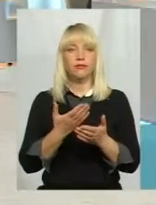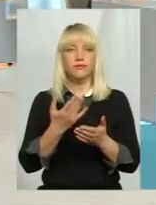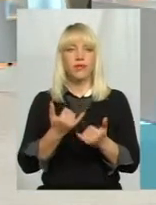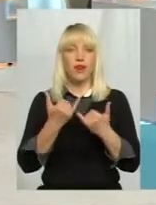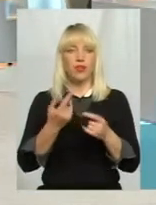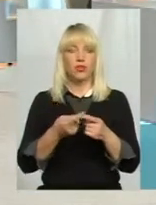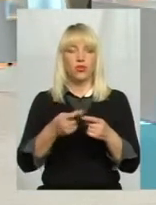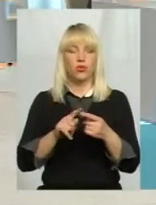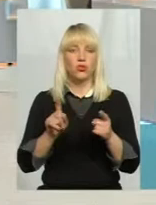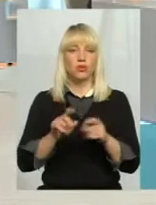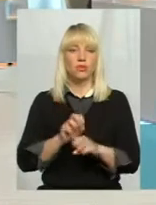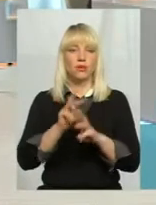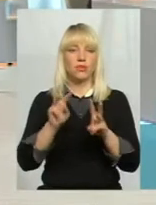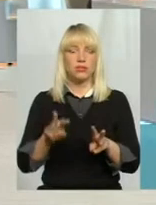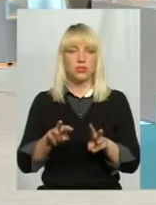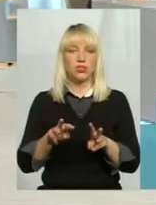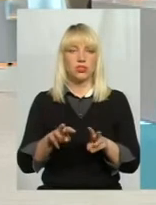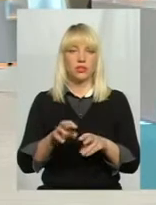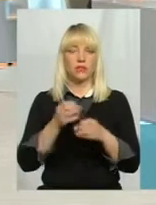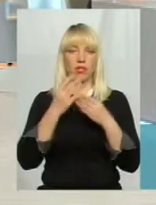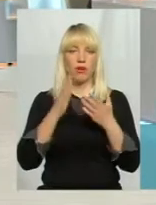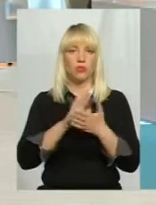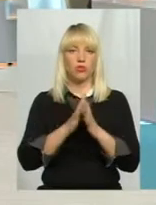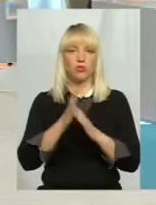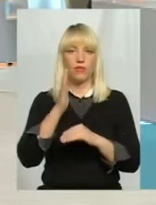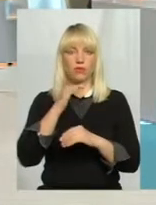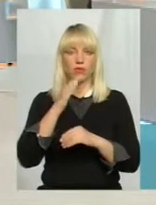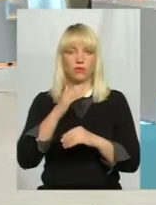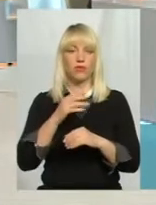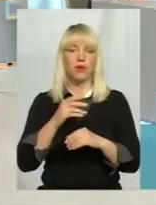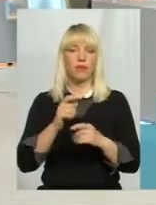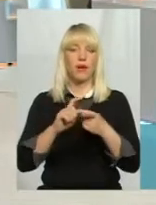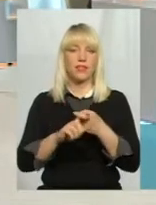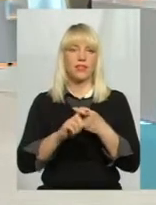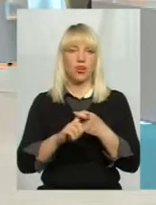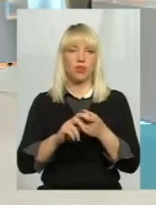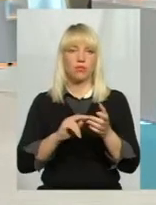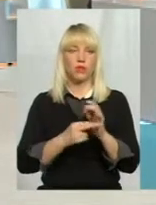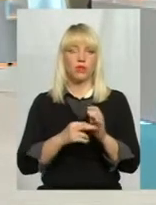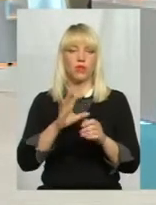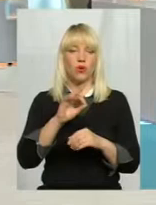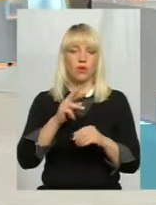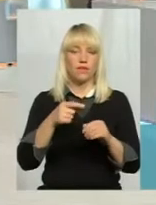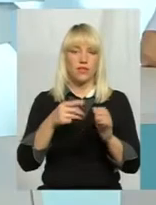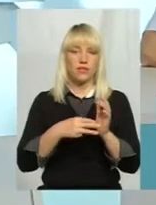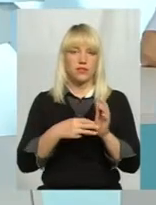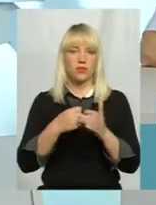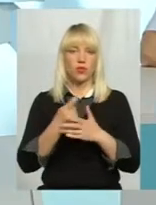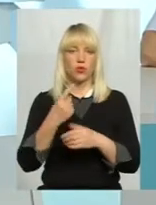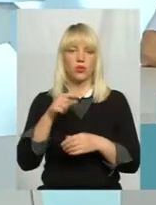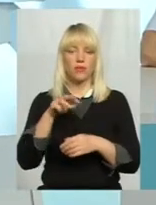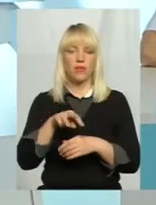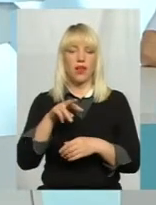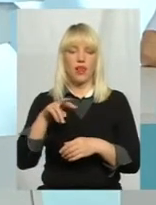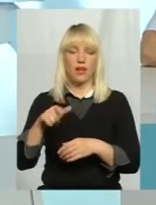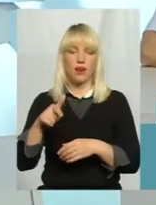для того, щоб забезпечити благополучність води в бактеріальному плані, подається 0,8 до 1,2 міліграми